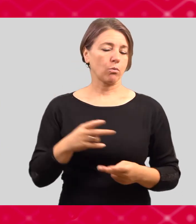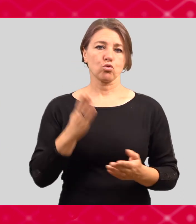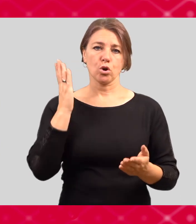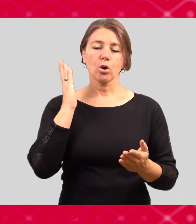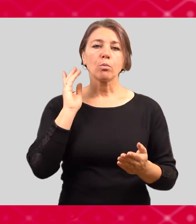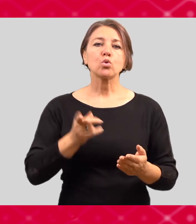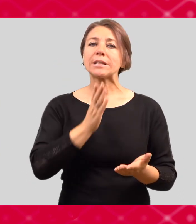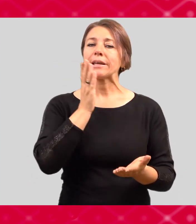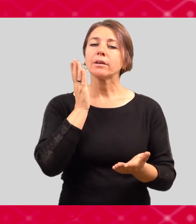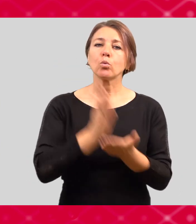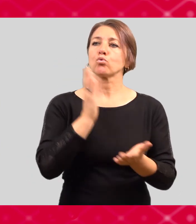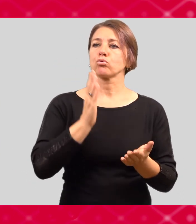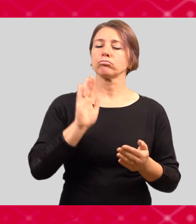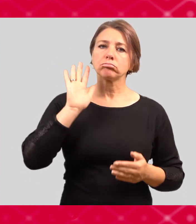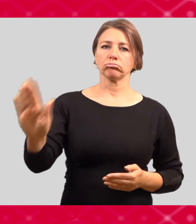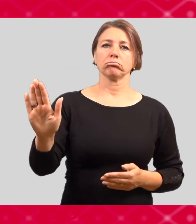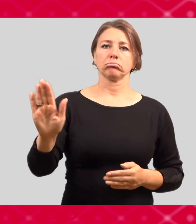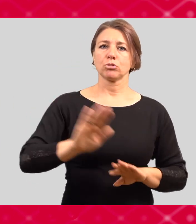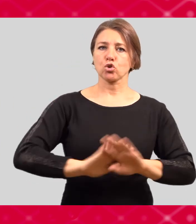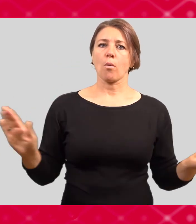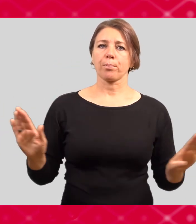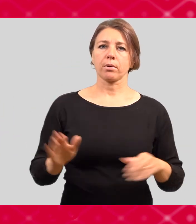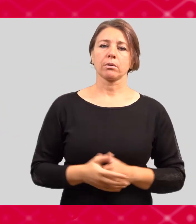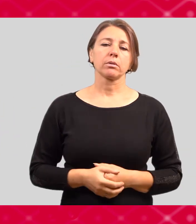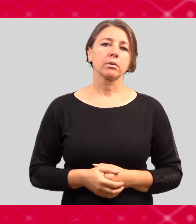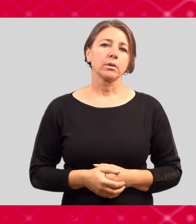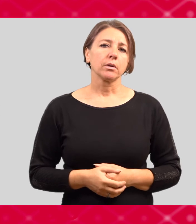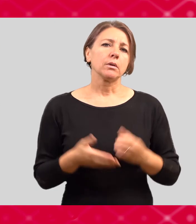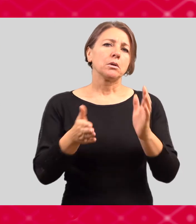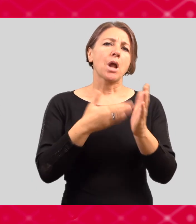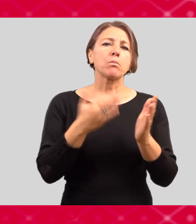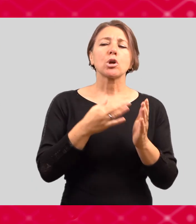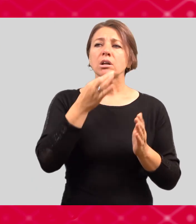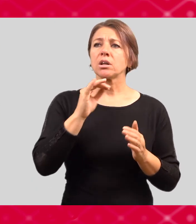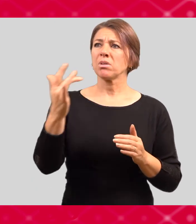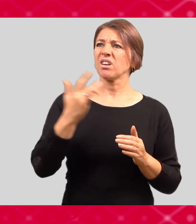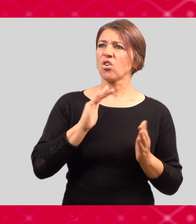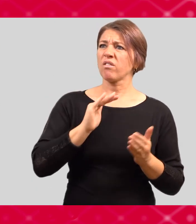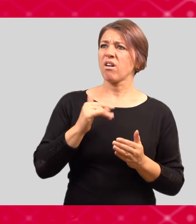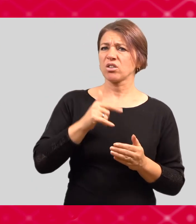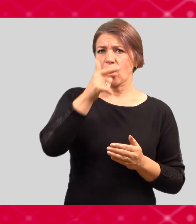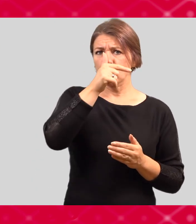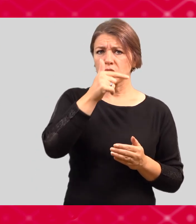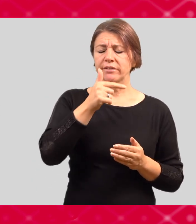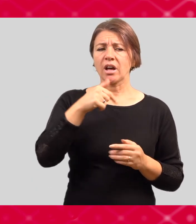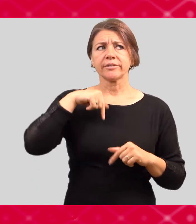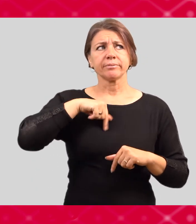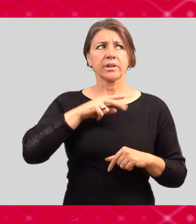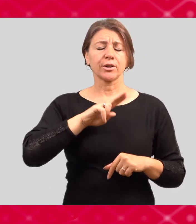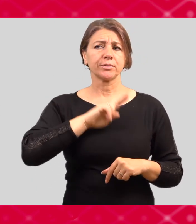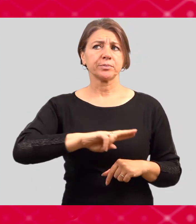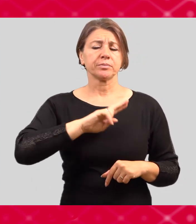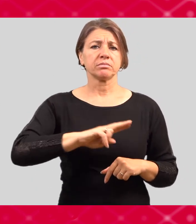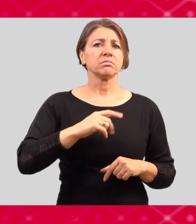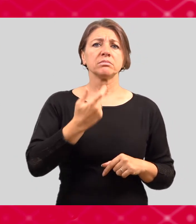zilí a nenechá nás projít zkouškou, že to k ničemu nevede. Rovněž tak k ničemu nevede, když kvůli tomu přestaneme